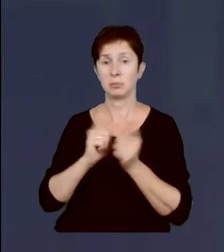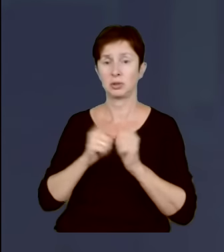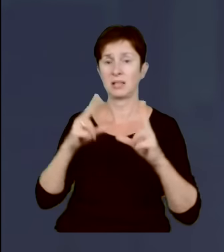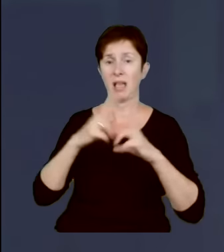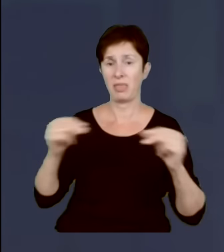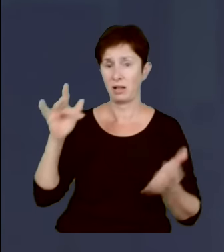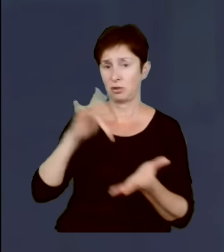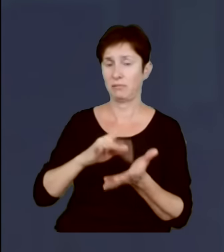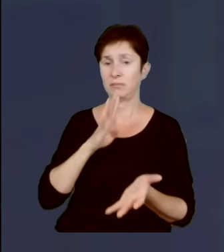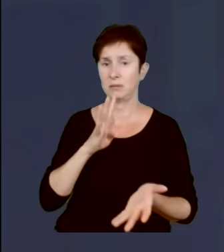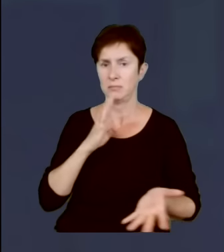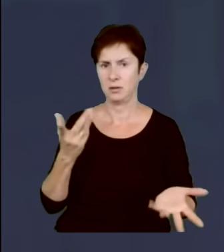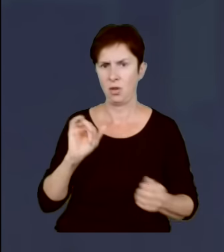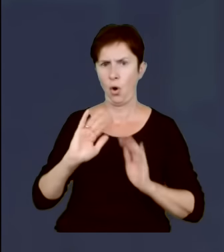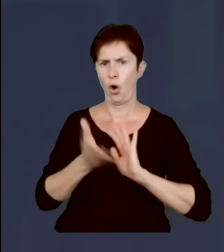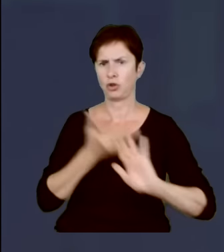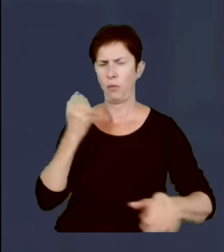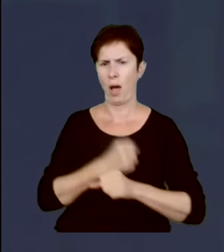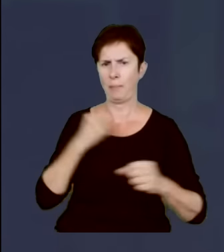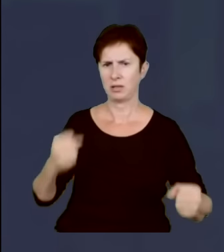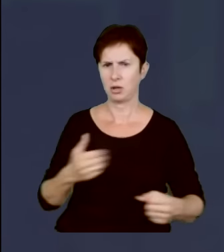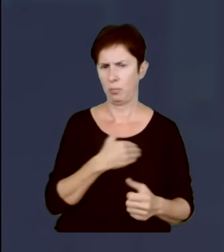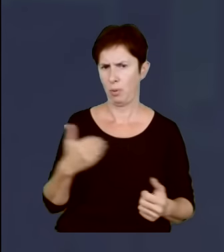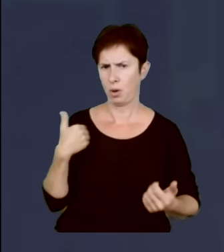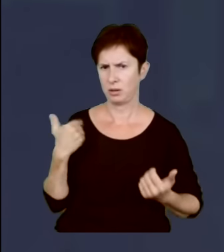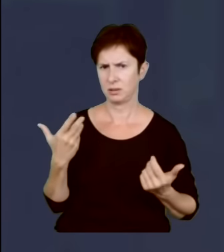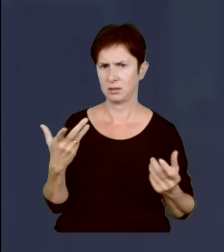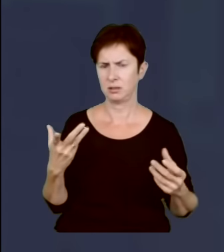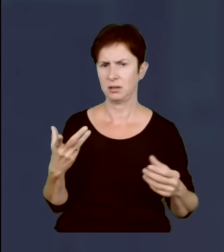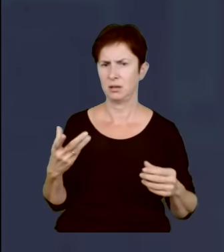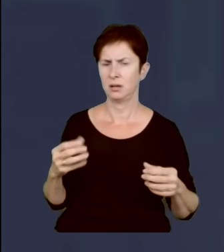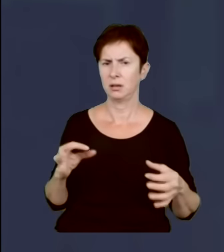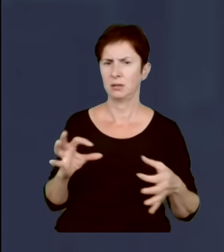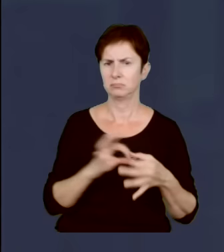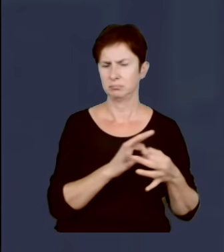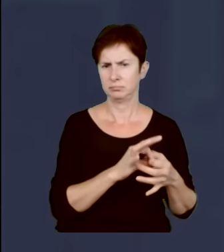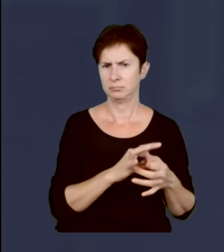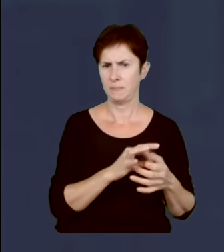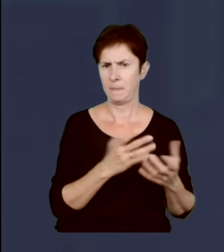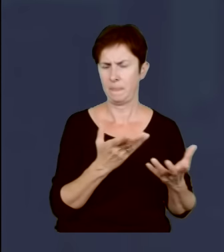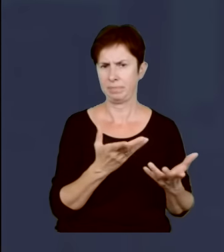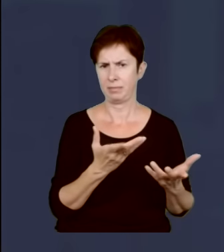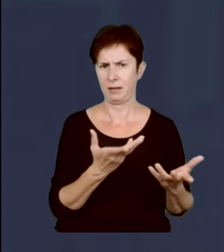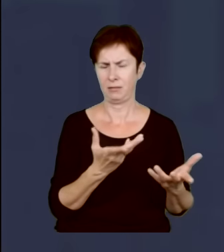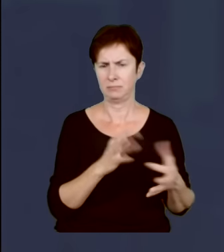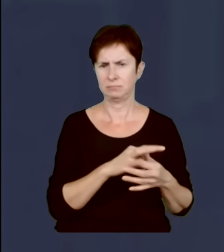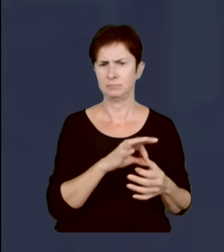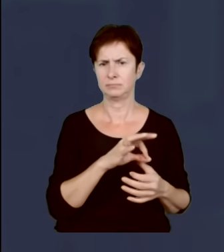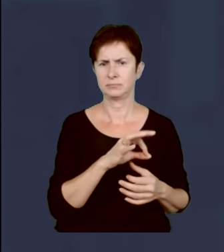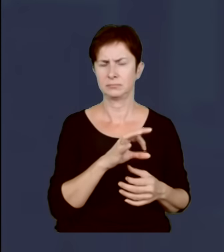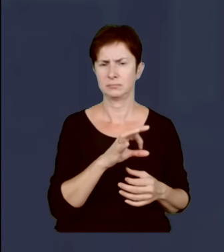Waszyngtonie. Odwołany został ambasador Polski przy Sojuszu Północnoatlantyckim. Ja pracowałem z panem ambasadorem